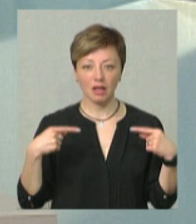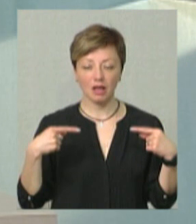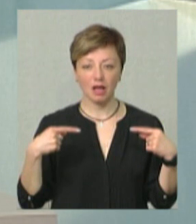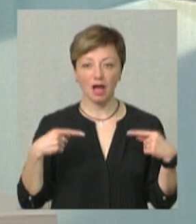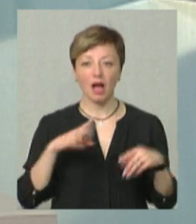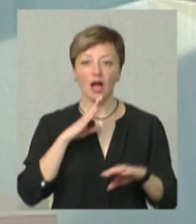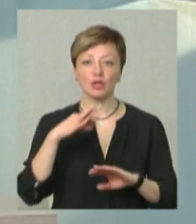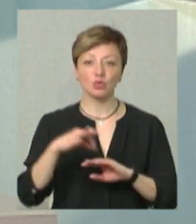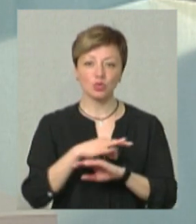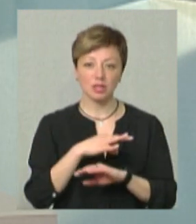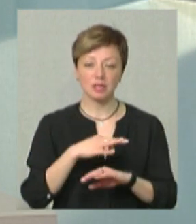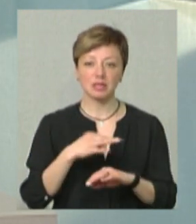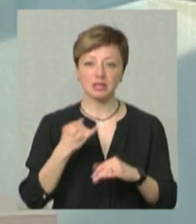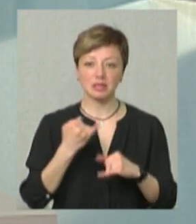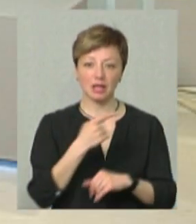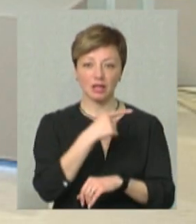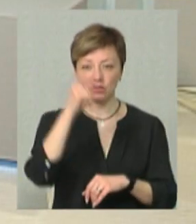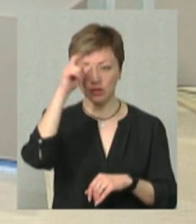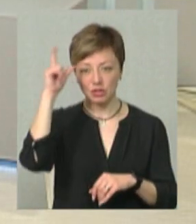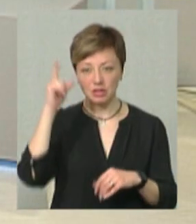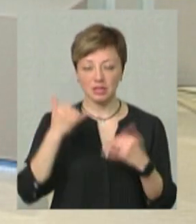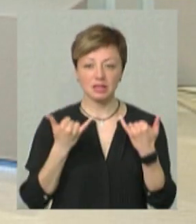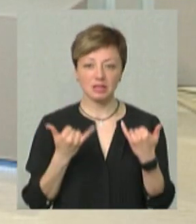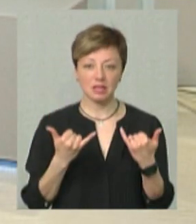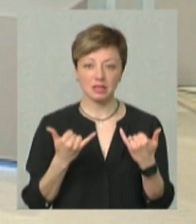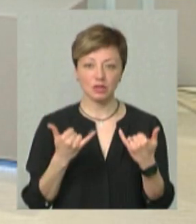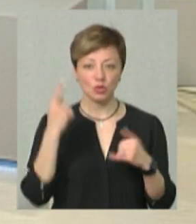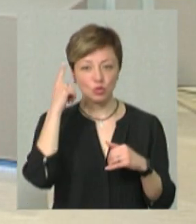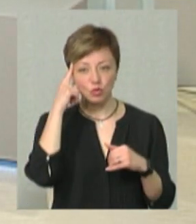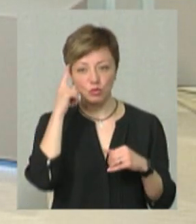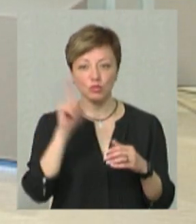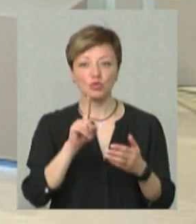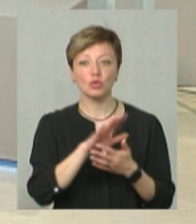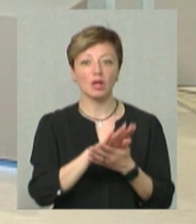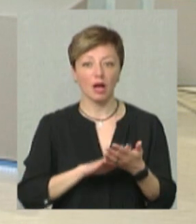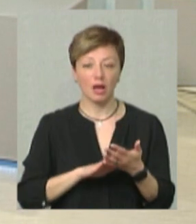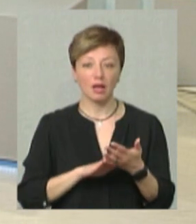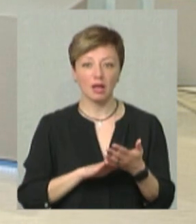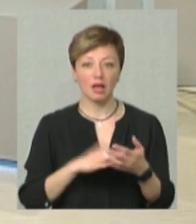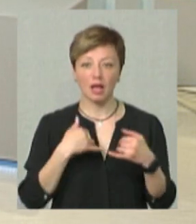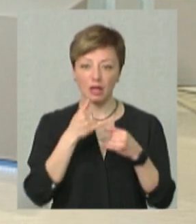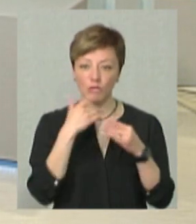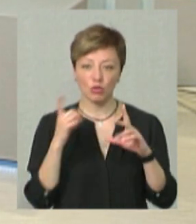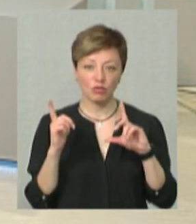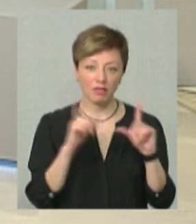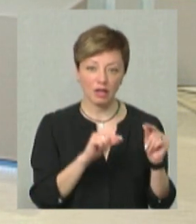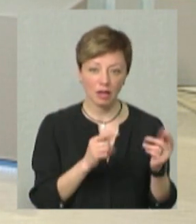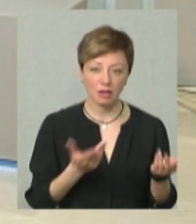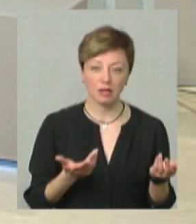Вона, ну, зараз у Празі, і, тобто, і ми зараз думаємо, що далі. Тобто, я, ну, не можу там виїхати,